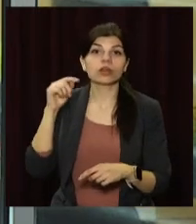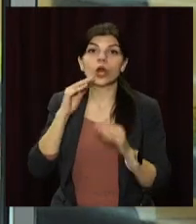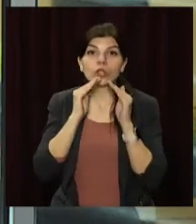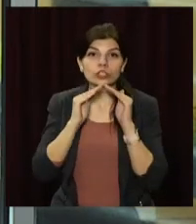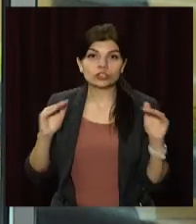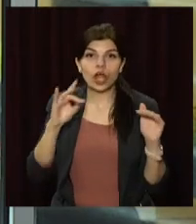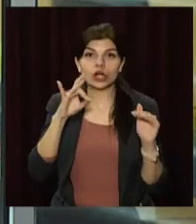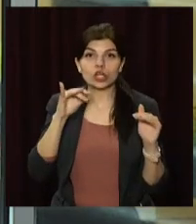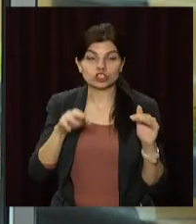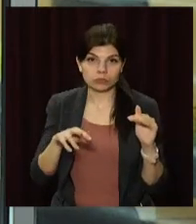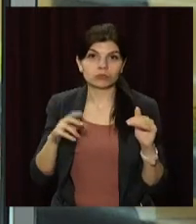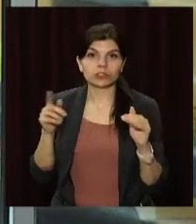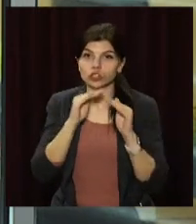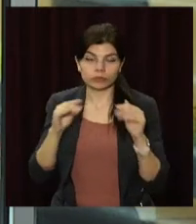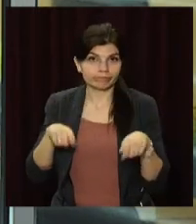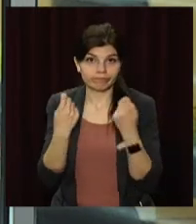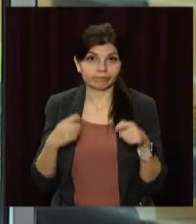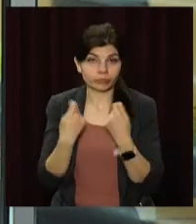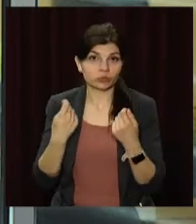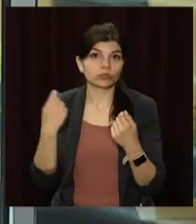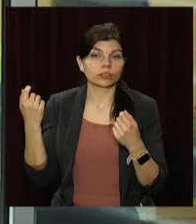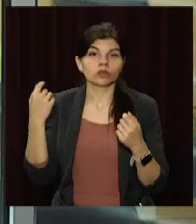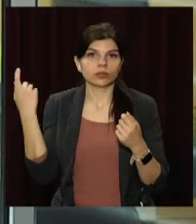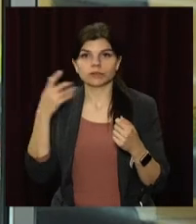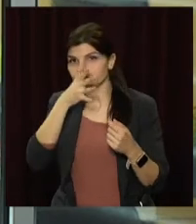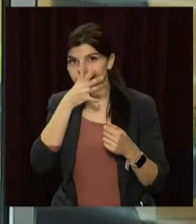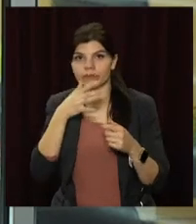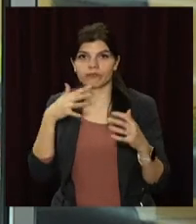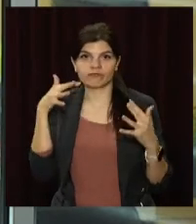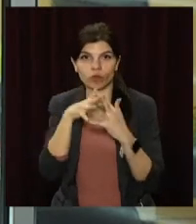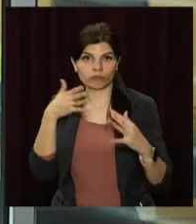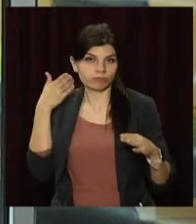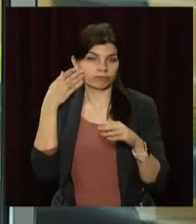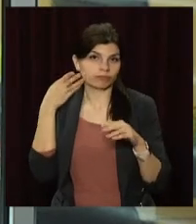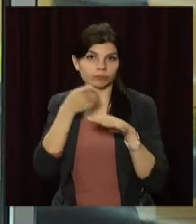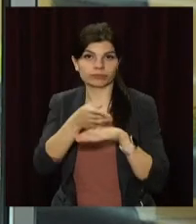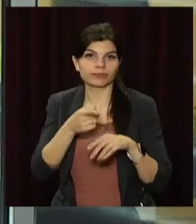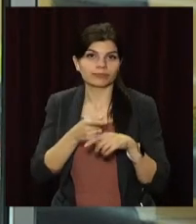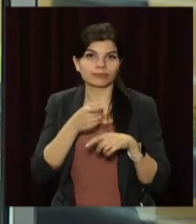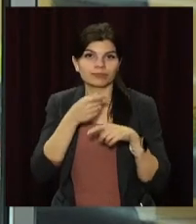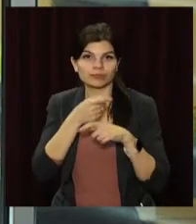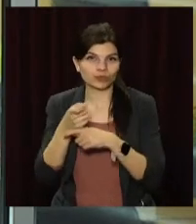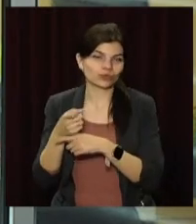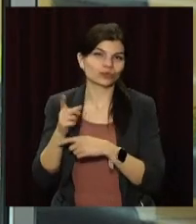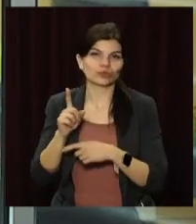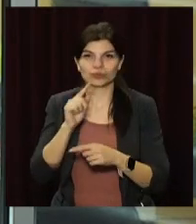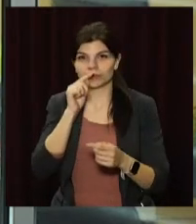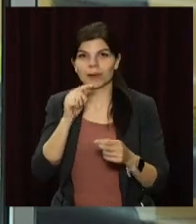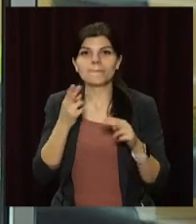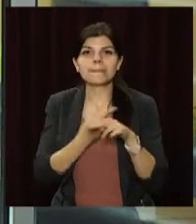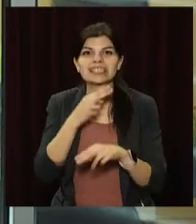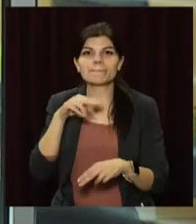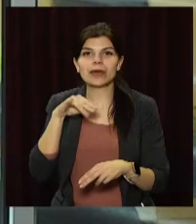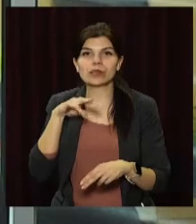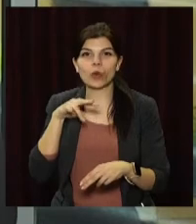тиші. Вони вели вогонь по українських позиціях з мінометів 82-го калібру і двічі перетнули лінію розмежування безпілотниками.